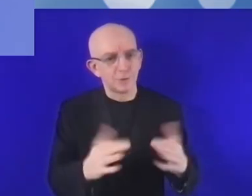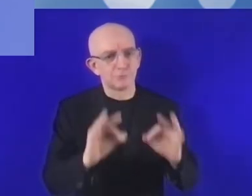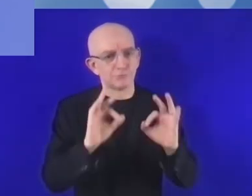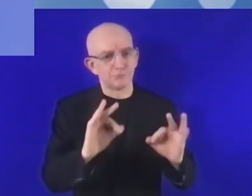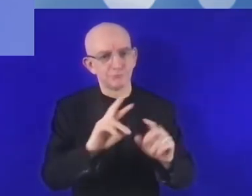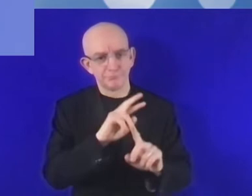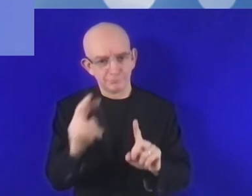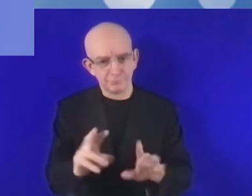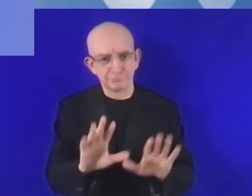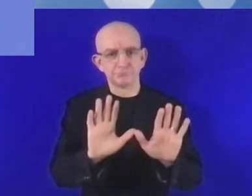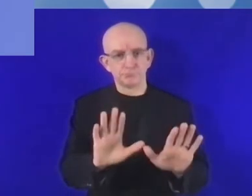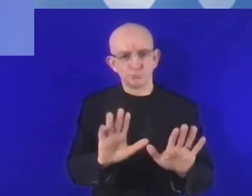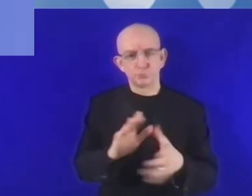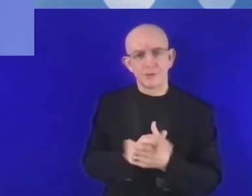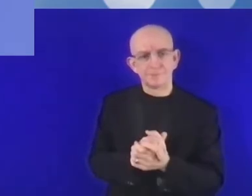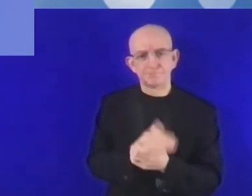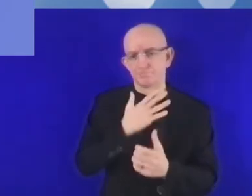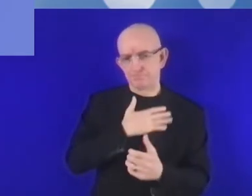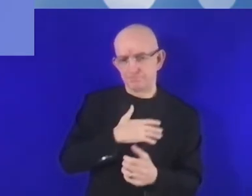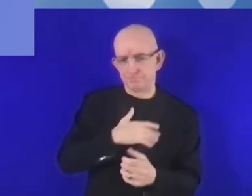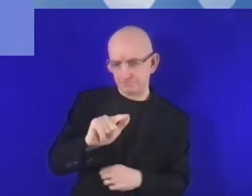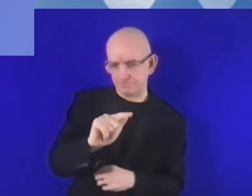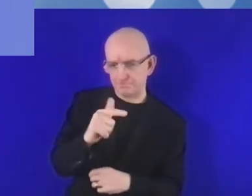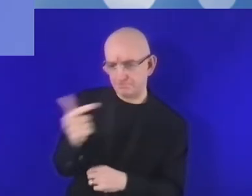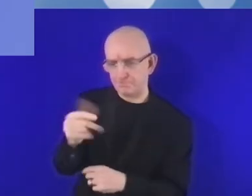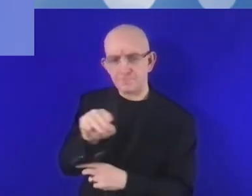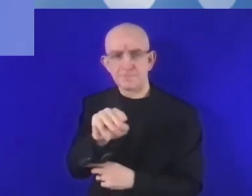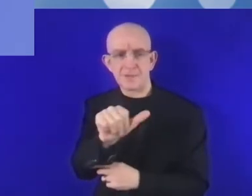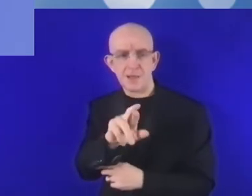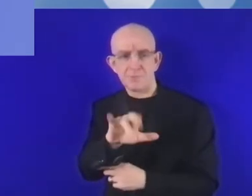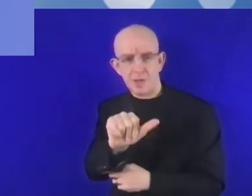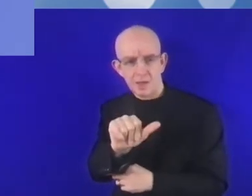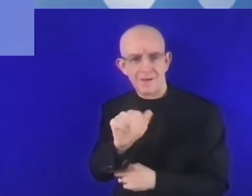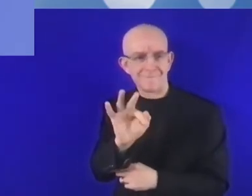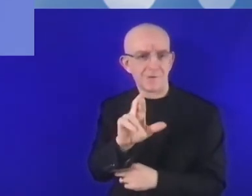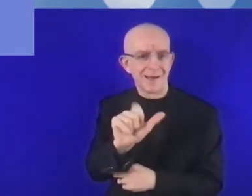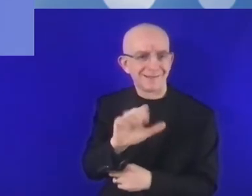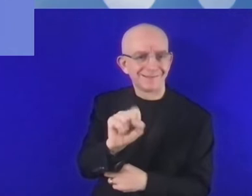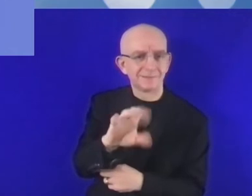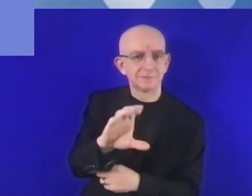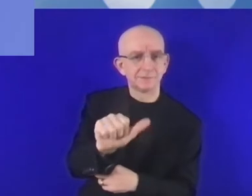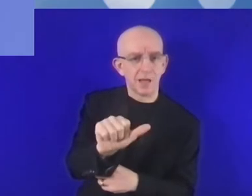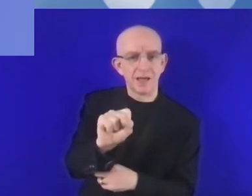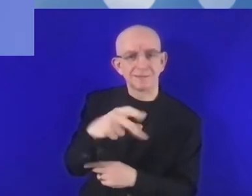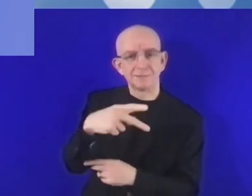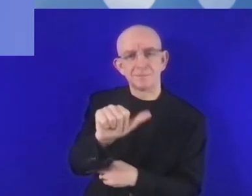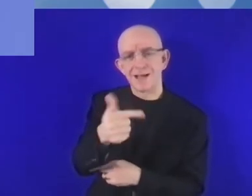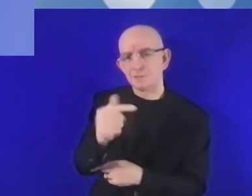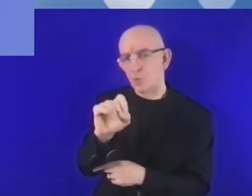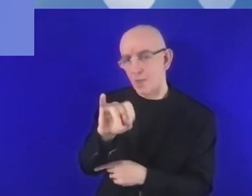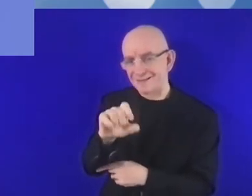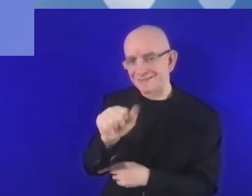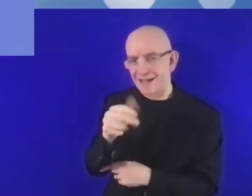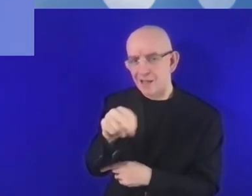chciałbym to samo pytanie zadać pani Marii Francesce Spatolizano. Czyli pytanie